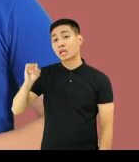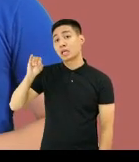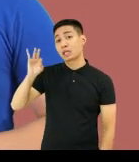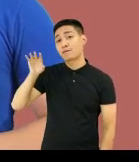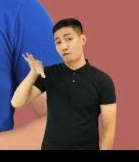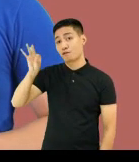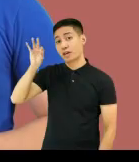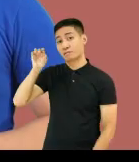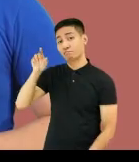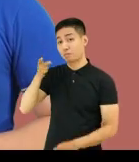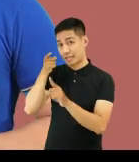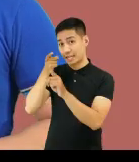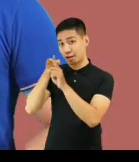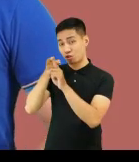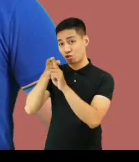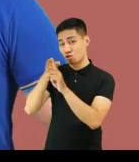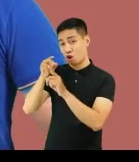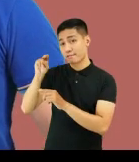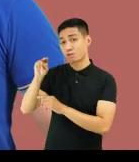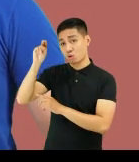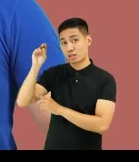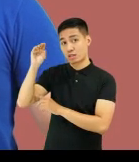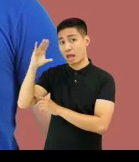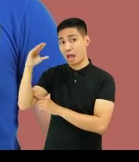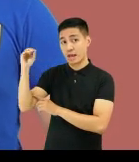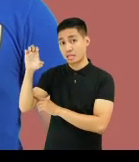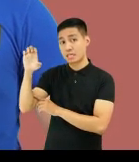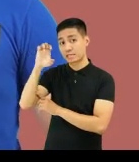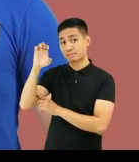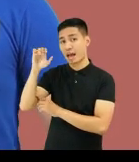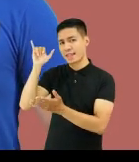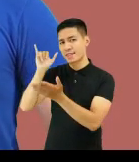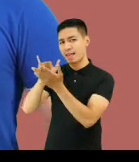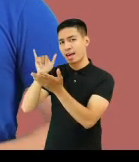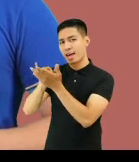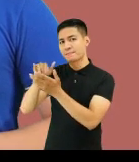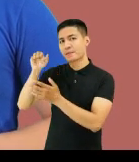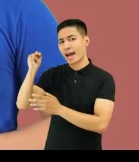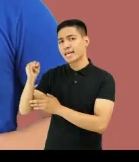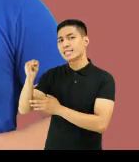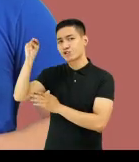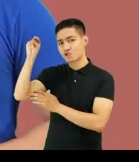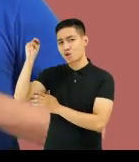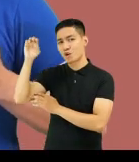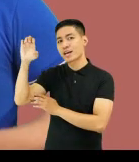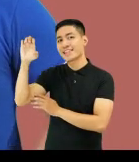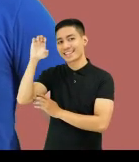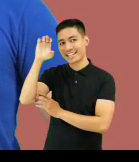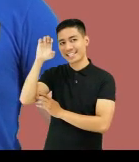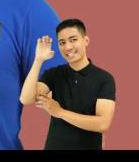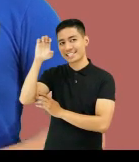Kapag hinahanap naman natin ang direksyon mula sa hilaga at sa silangan, ang tawag sa direksyon ito ay